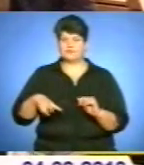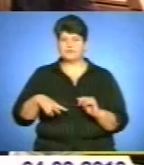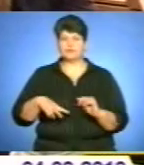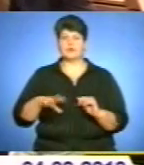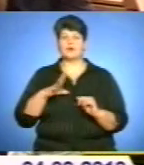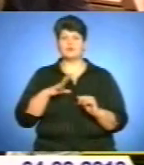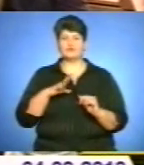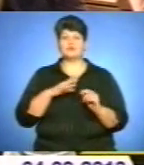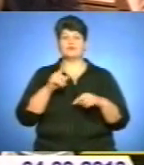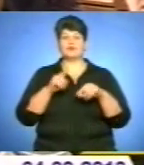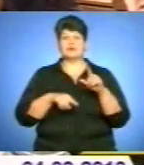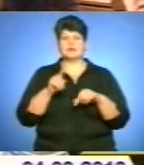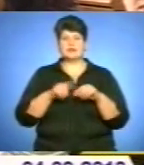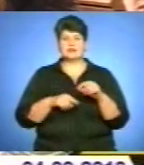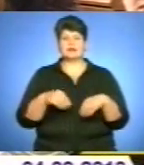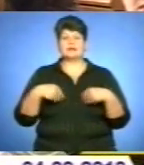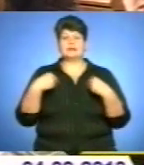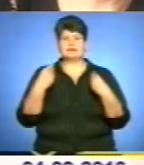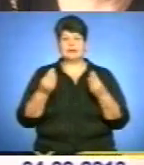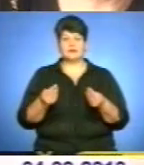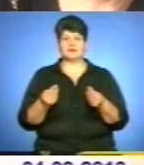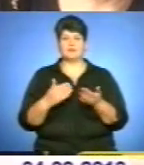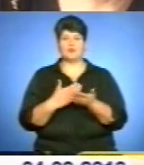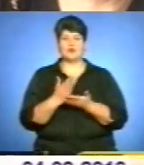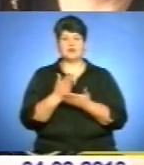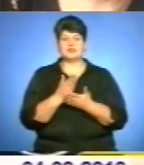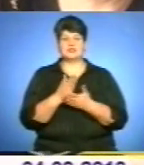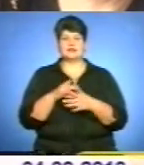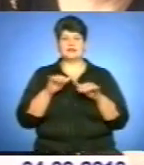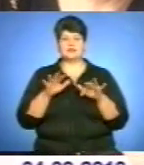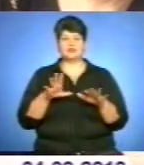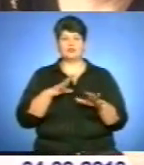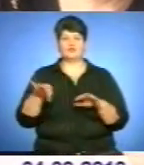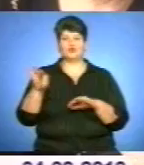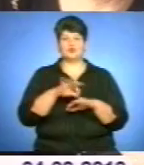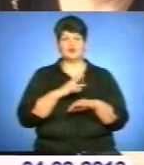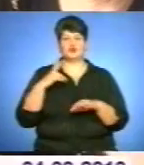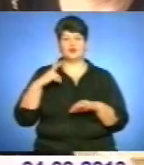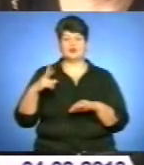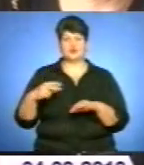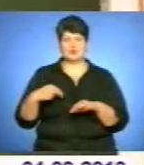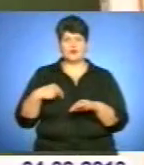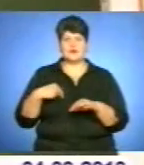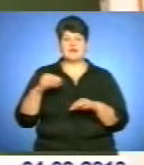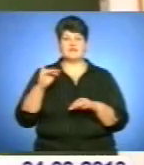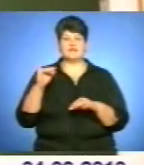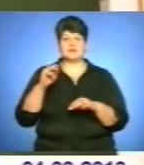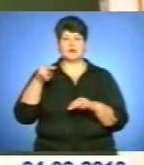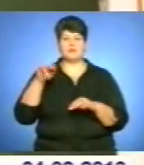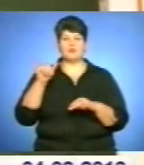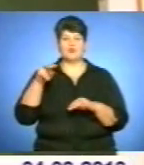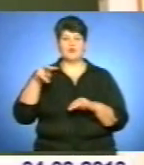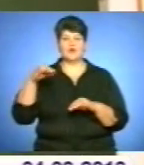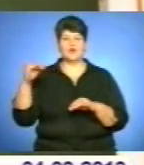родини, що дала Україні знаних політичних діячів, і був одружений із донькою всесвітньо відомого фізика Івана Полюя.